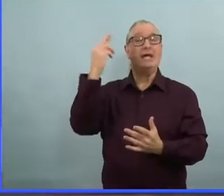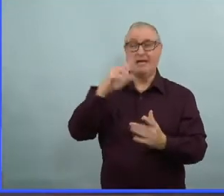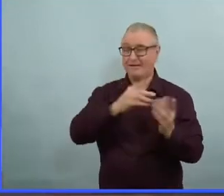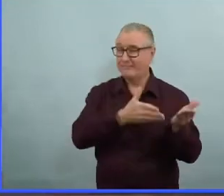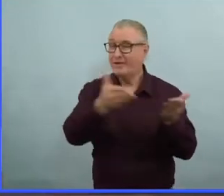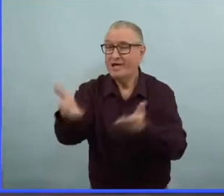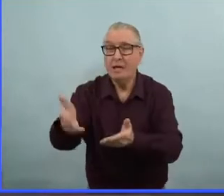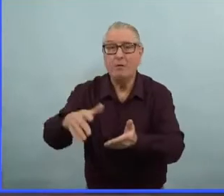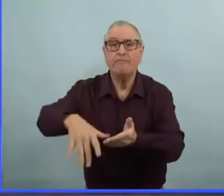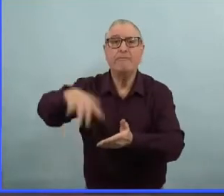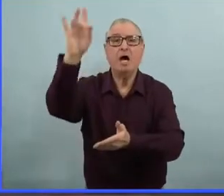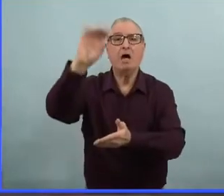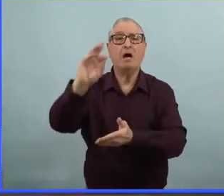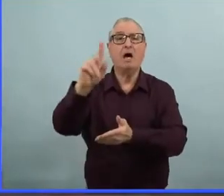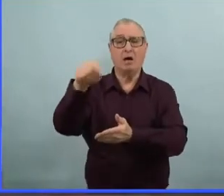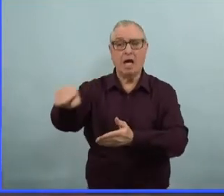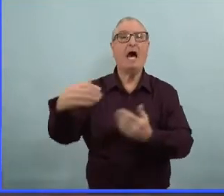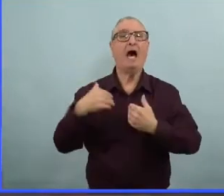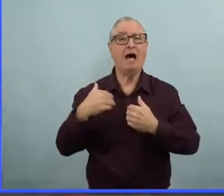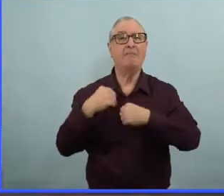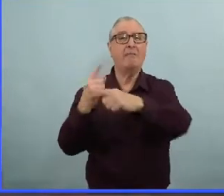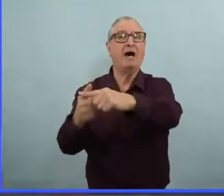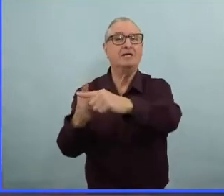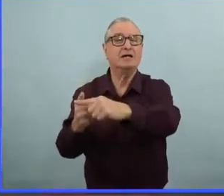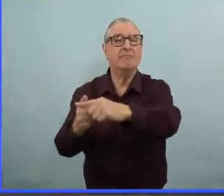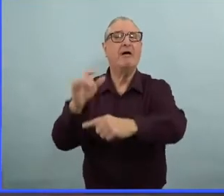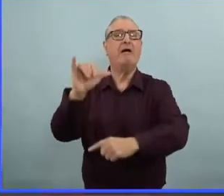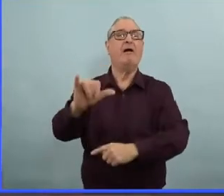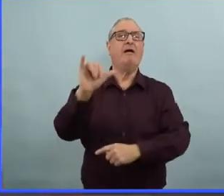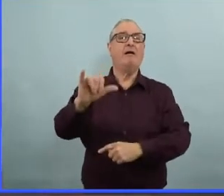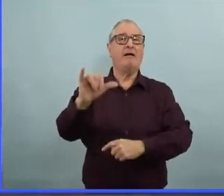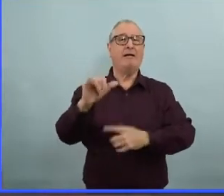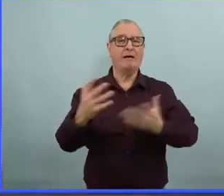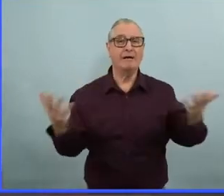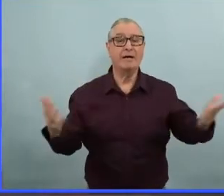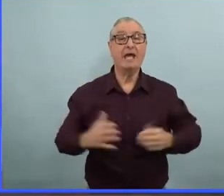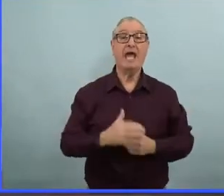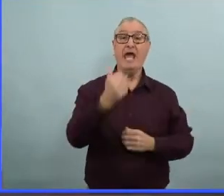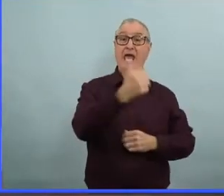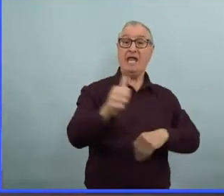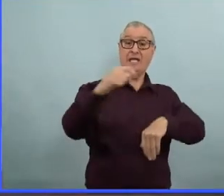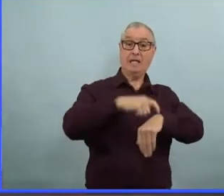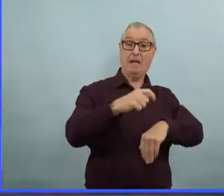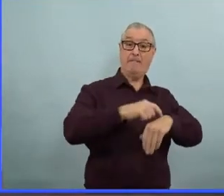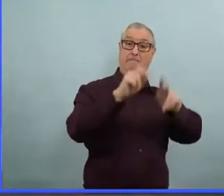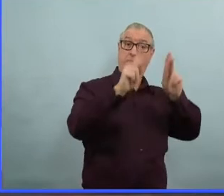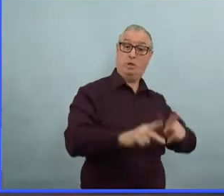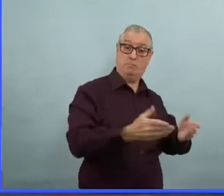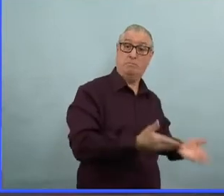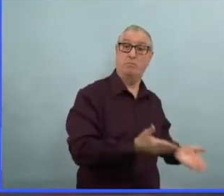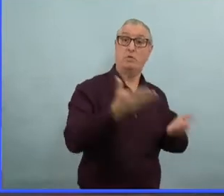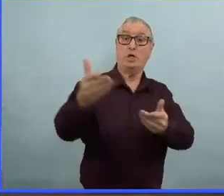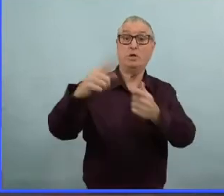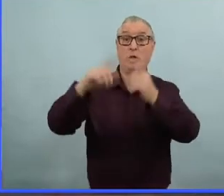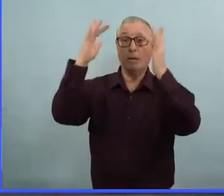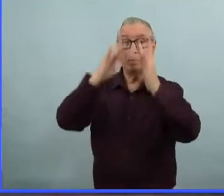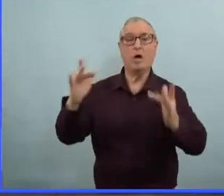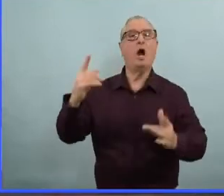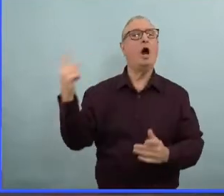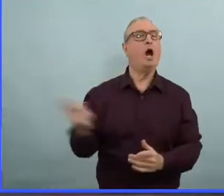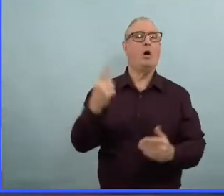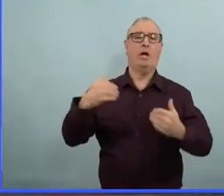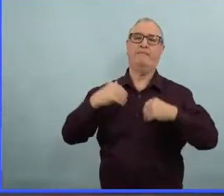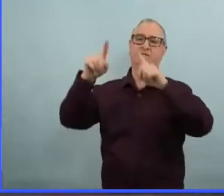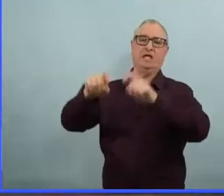se répand énormément et il y a des limites sur les tests qui sont imposés. Donc, en fait, on va découvrir